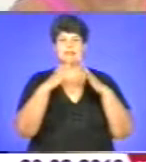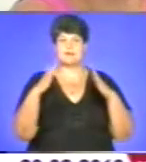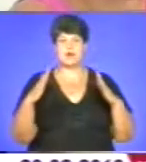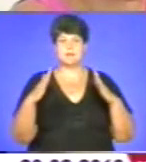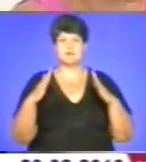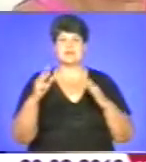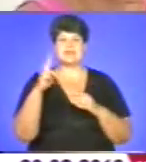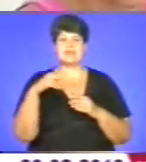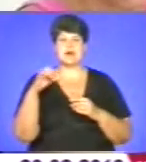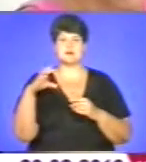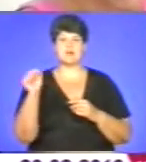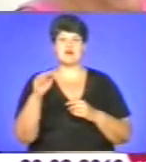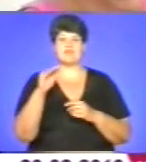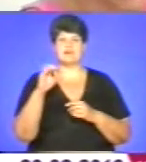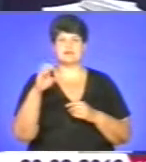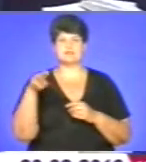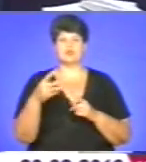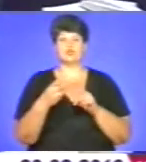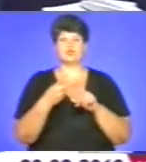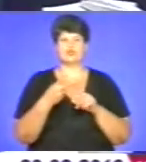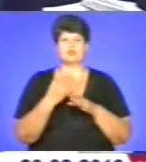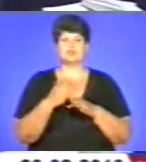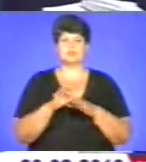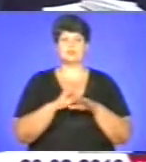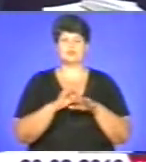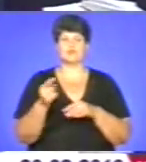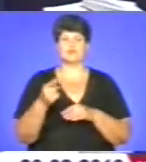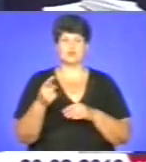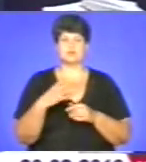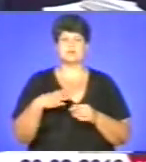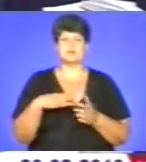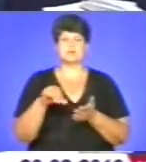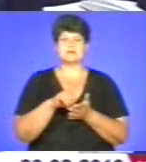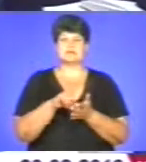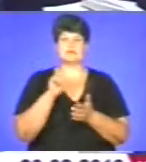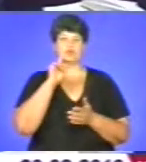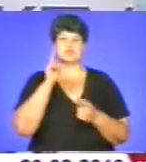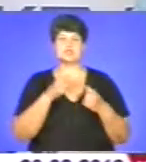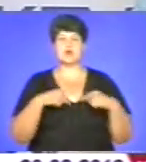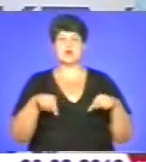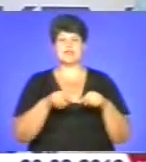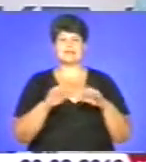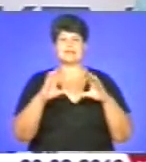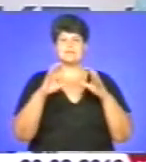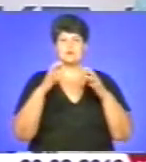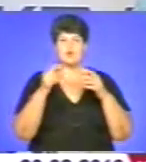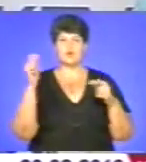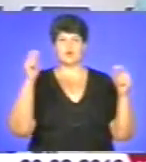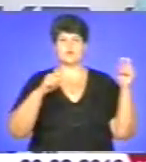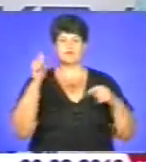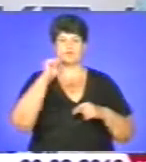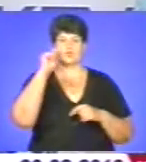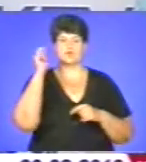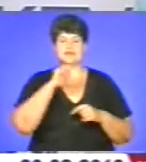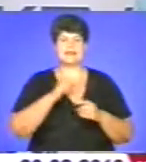діаспора-фест. Другу частину заходу проведуть у Тернополі, очікують представників молодіжних організацій, світового конгресу українців та